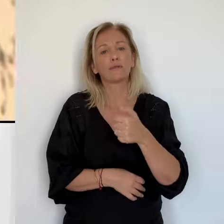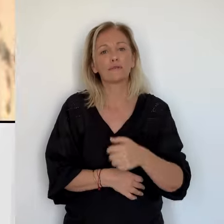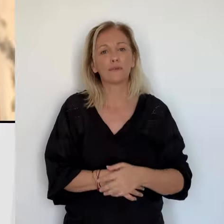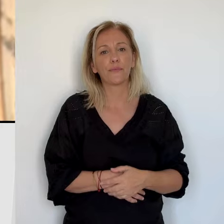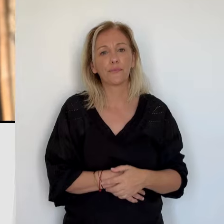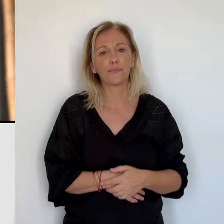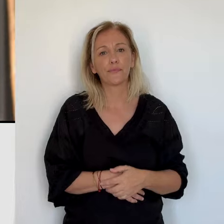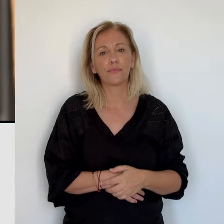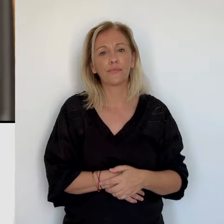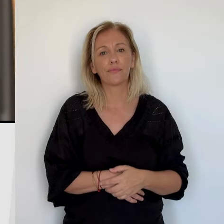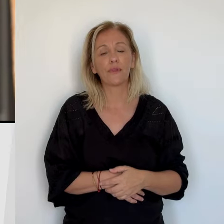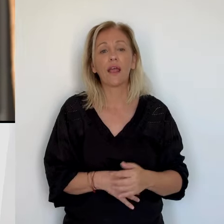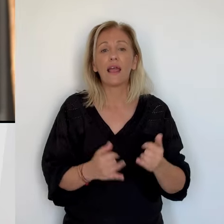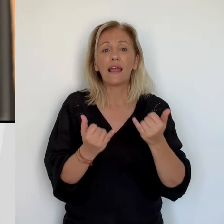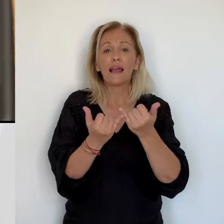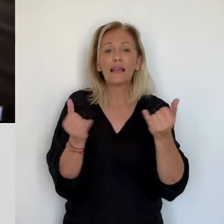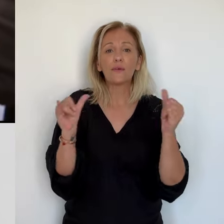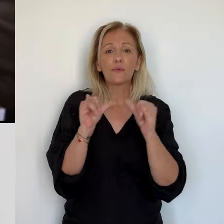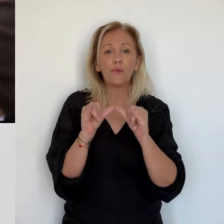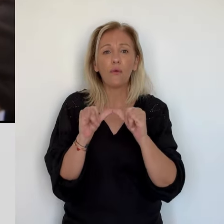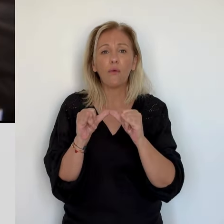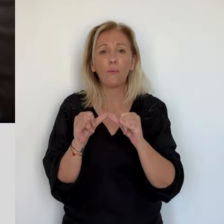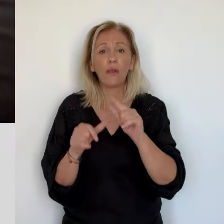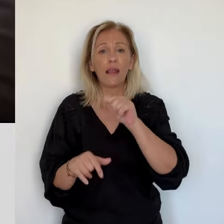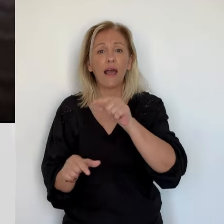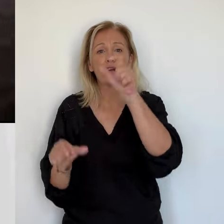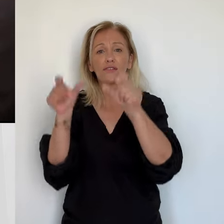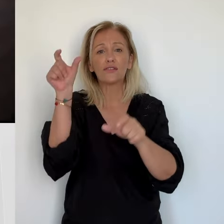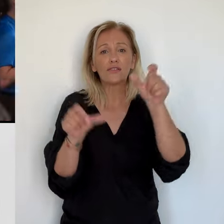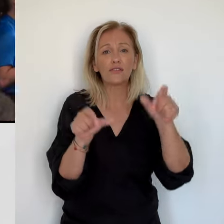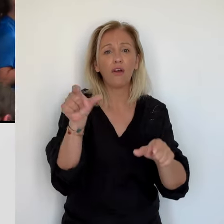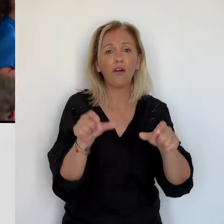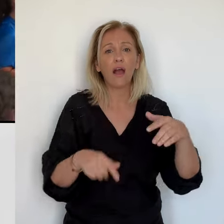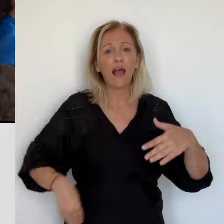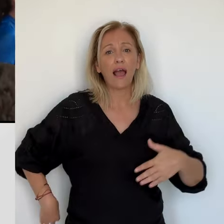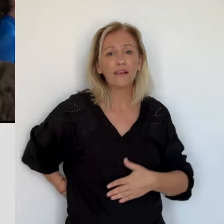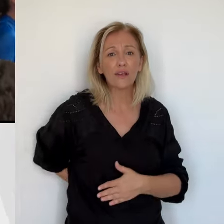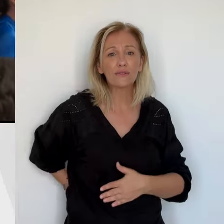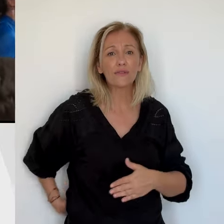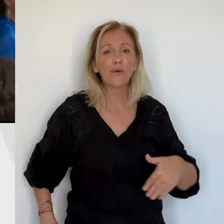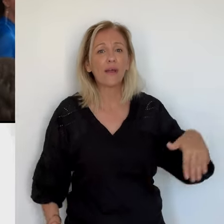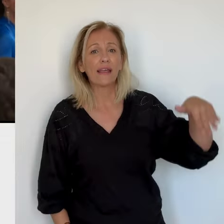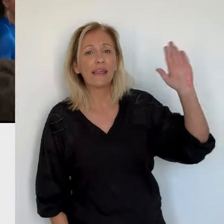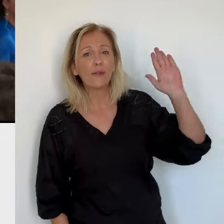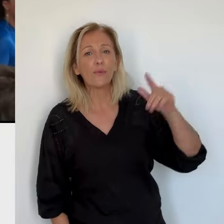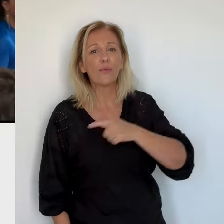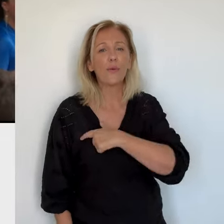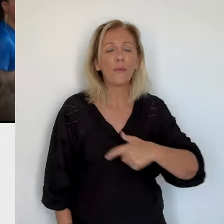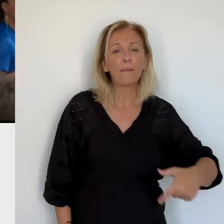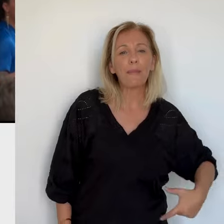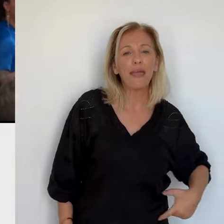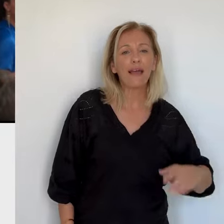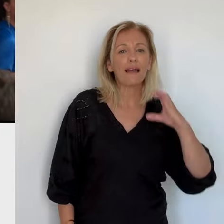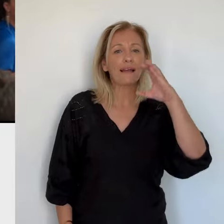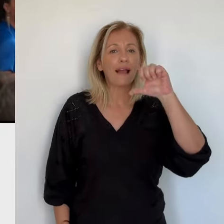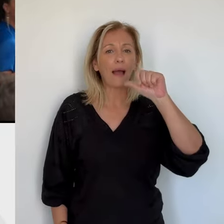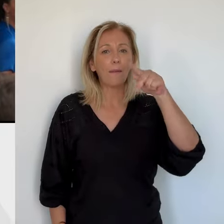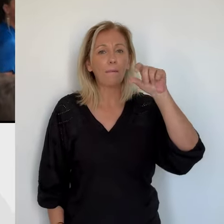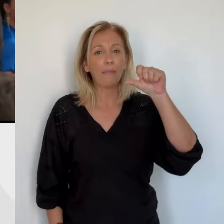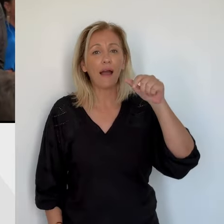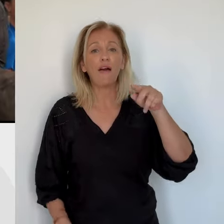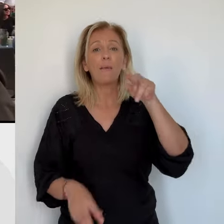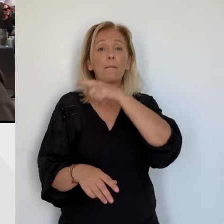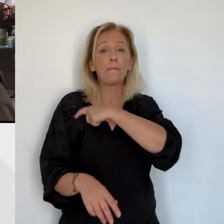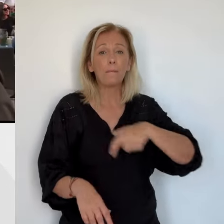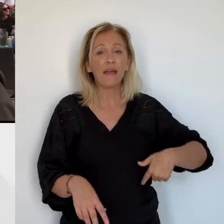Capa et de l'ensemble de la circonscription. Tous venus apporter leur soutien au candidat Horizon pour le second tour des élections législatives. Moi, je veux être